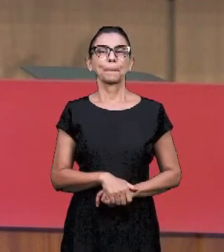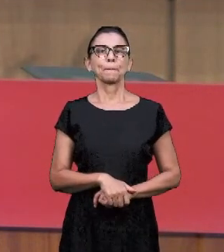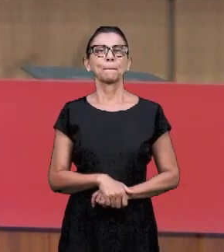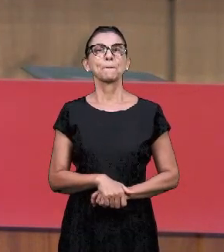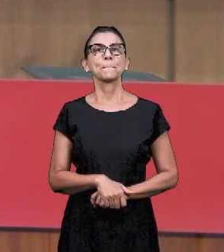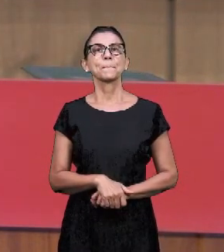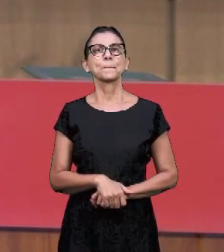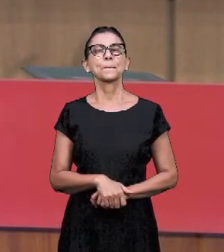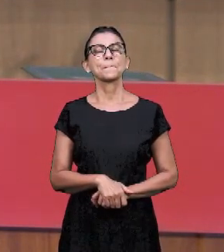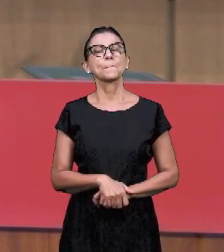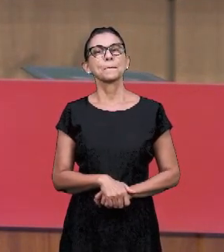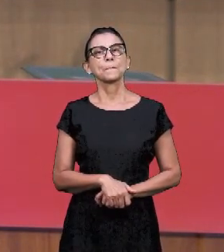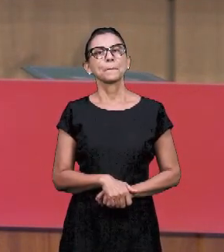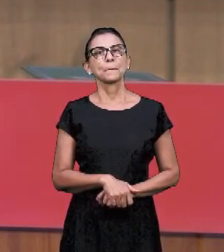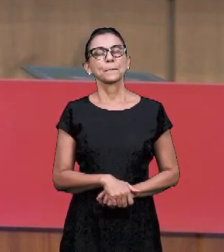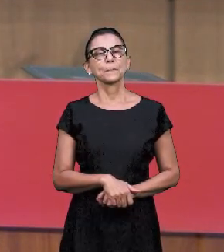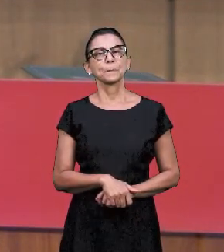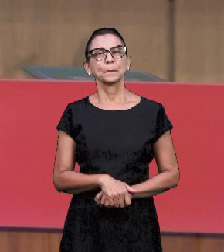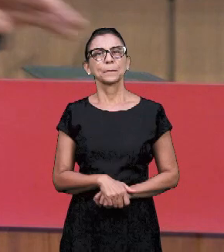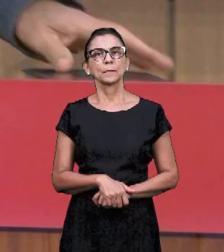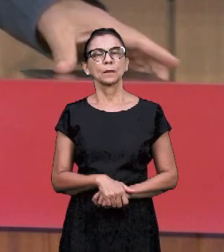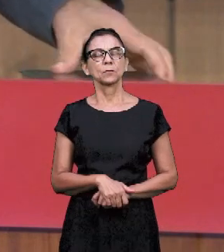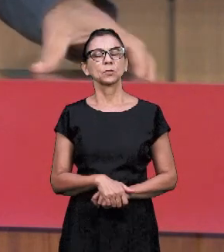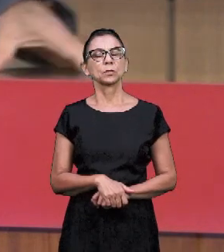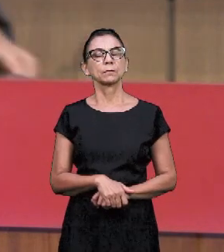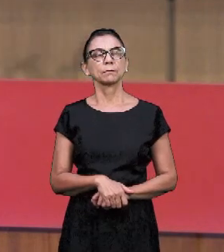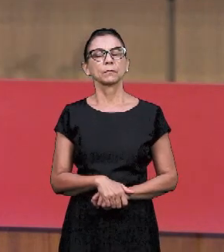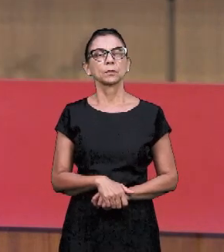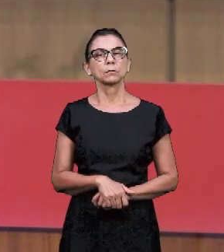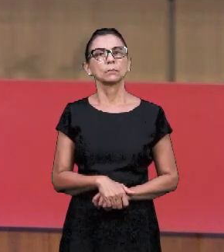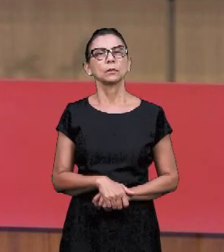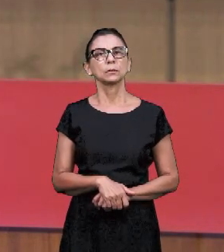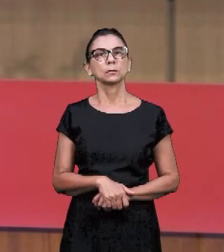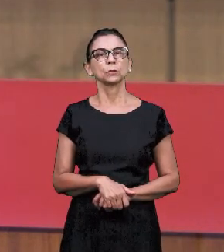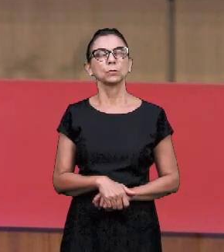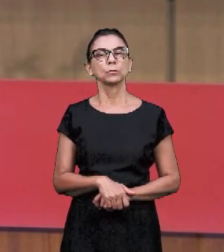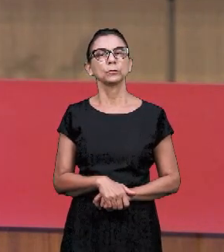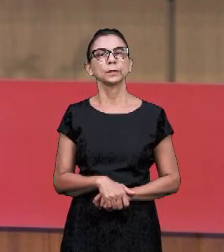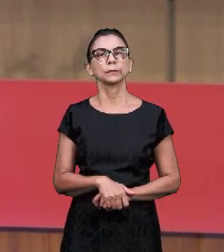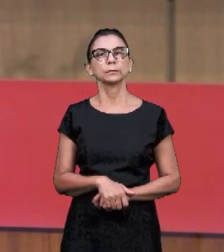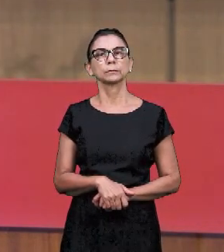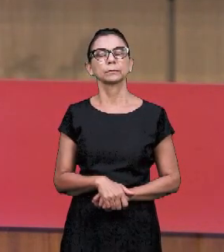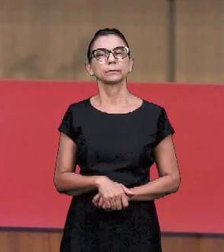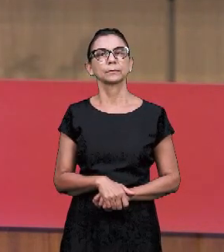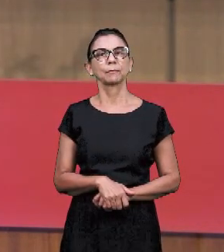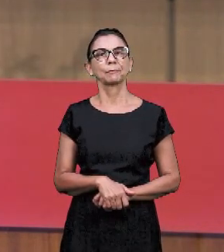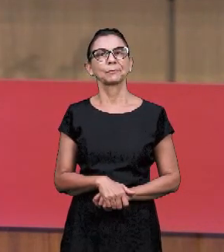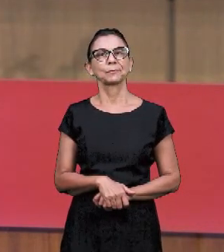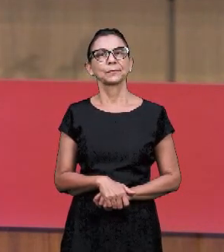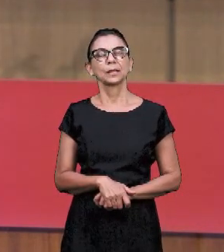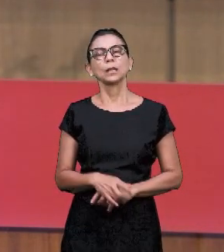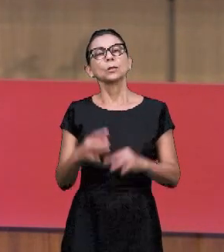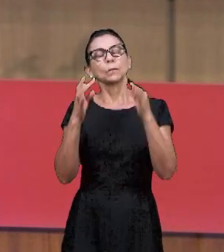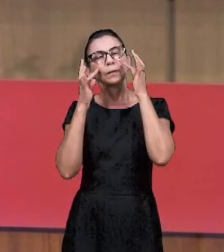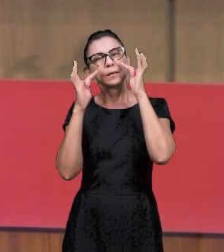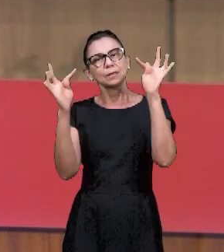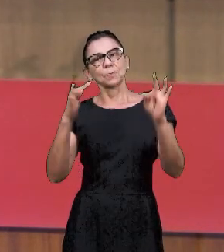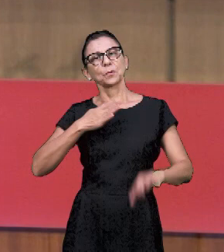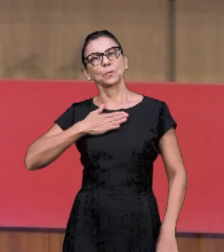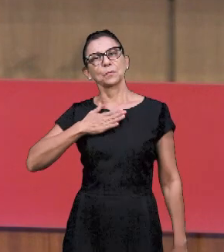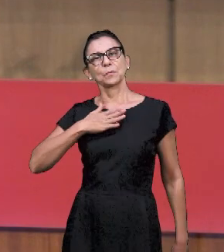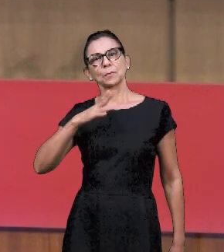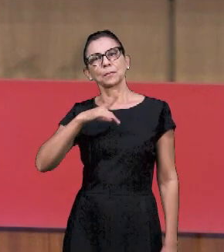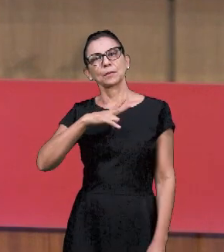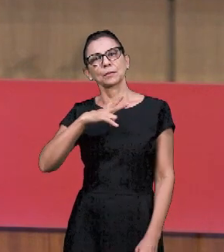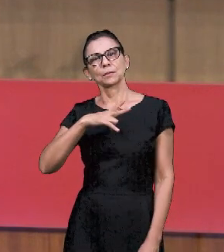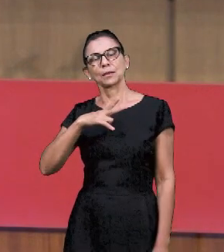молодежи уже в заключении этого нашего слова для молодежи, даруя